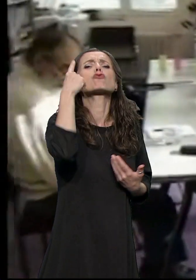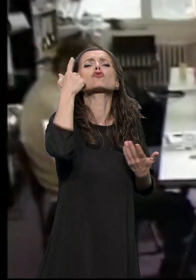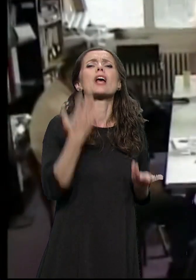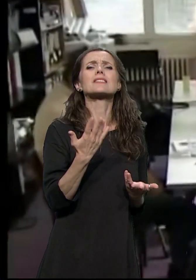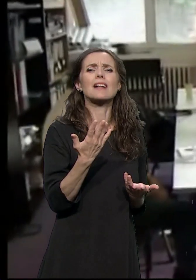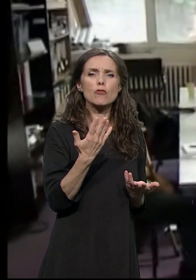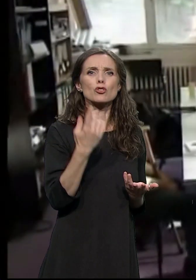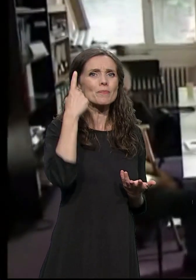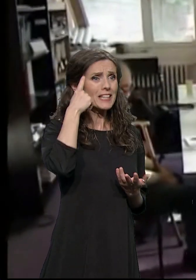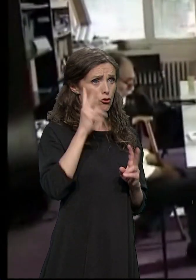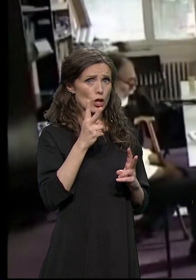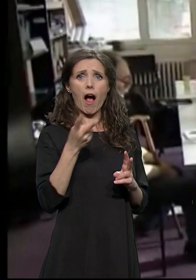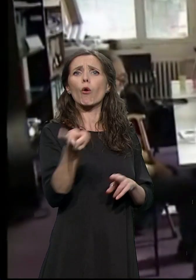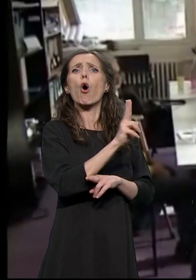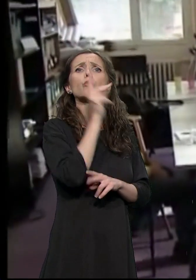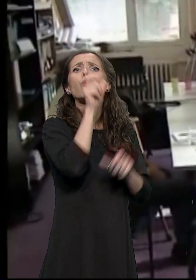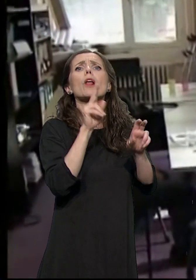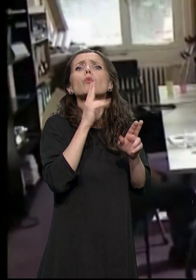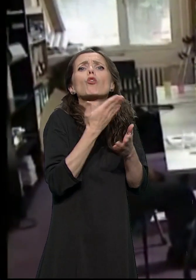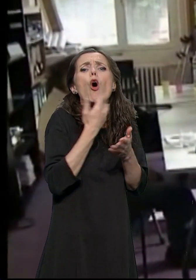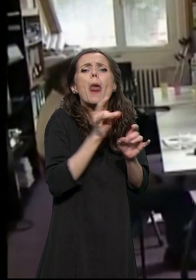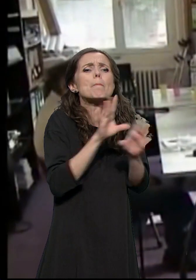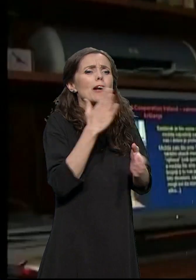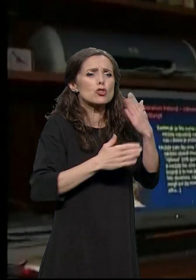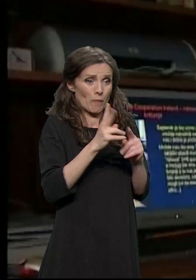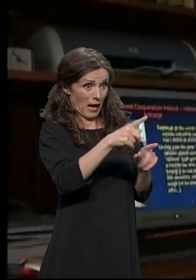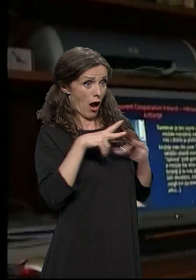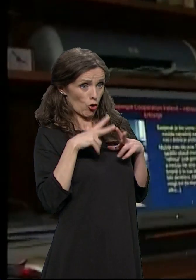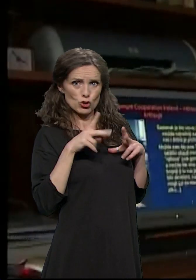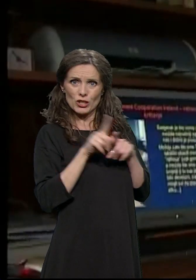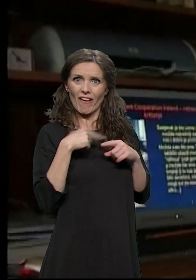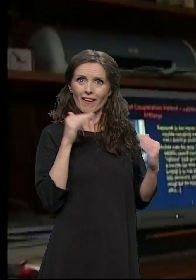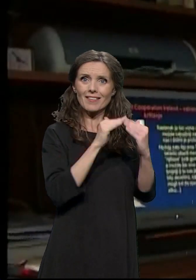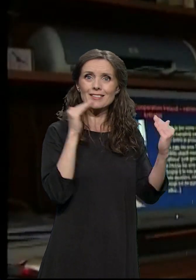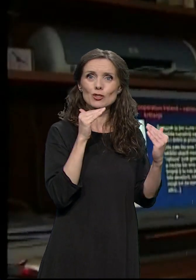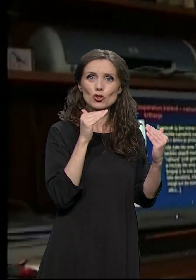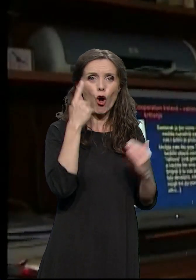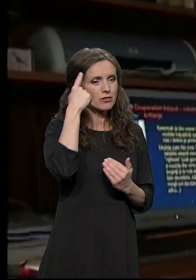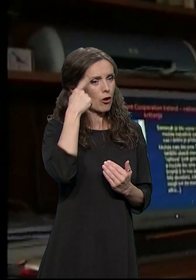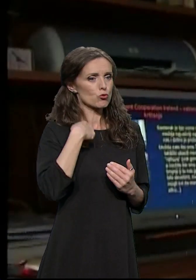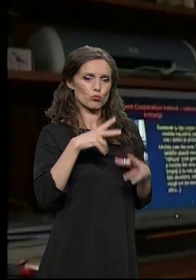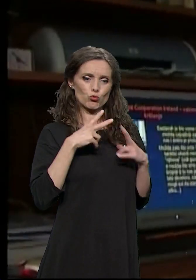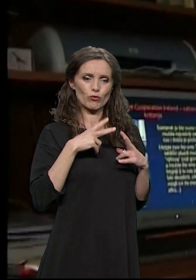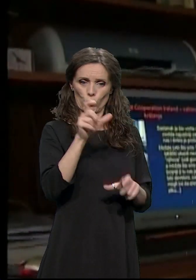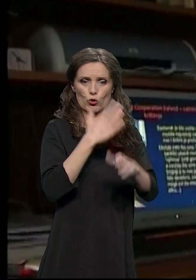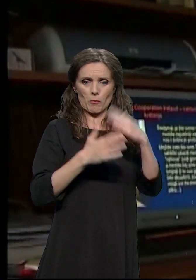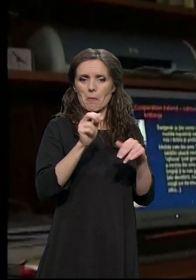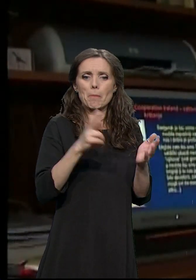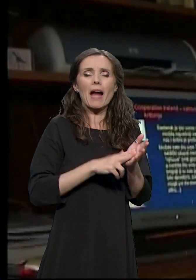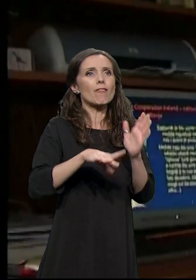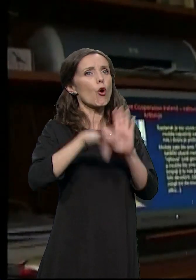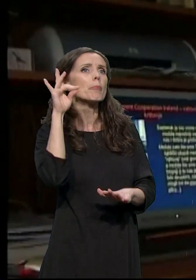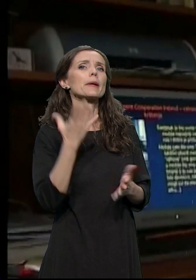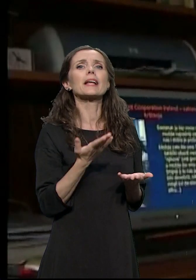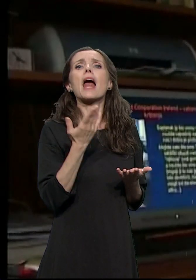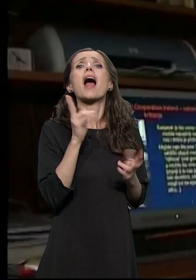koji žive svi ostali ljudi koji nemaju invaliditet. Imati nekakav izbor u životu, u onoj meri u